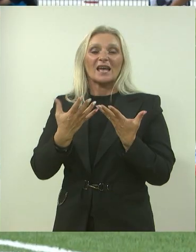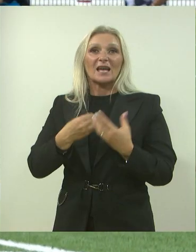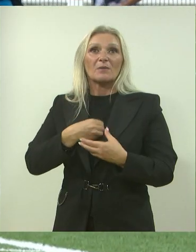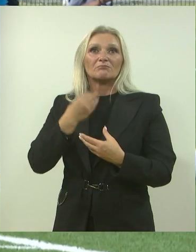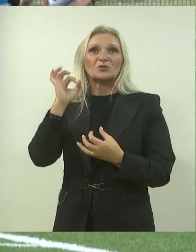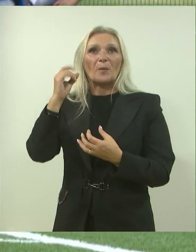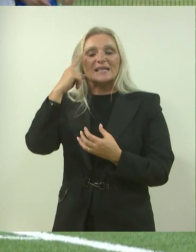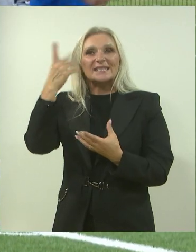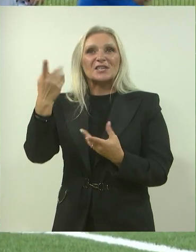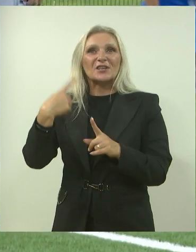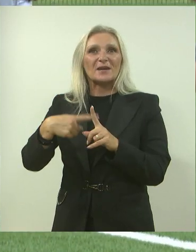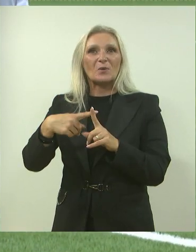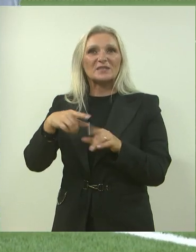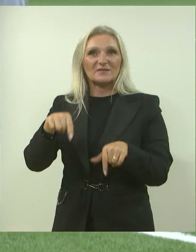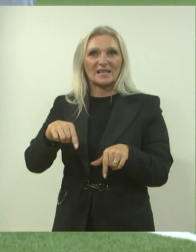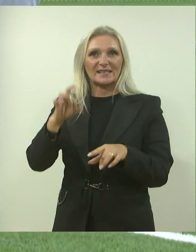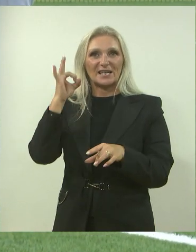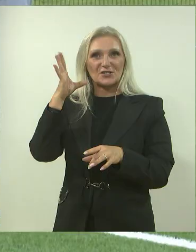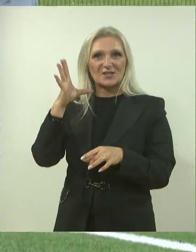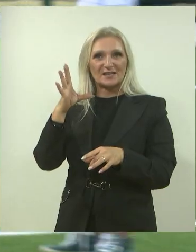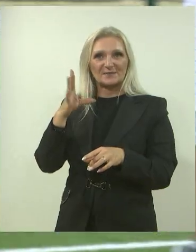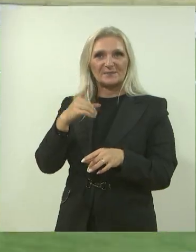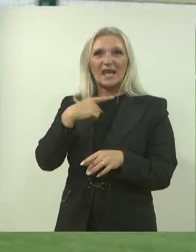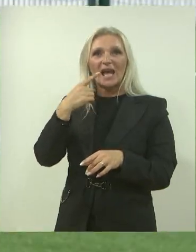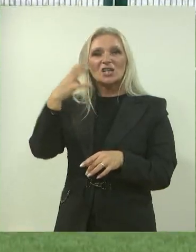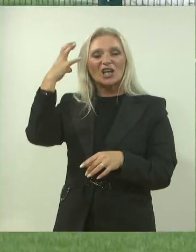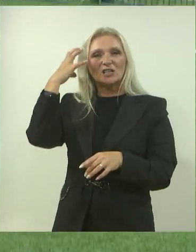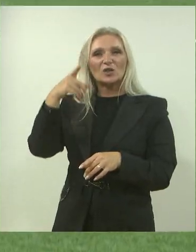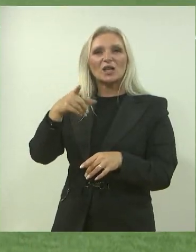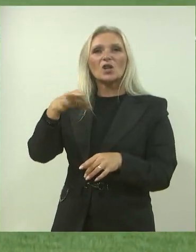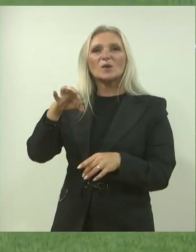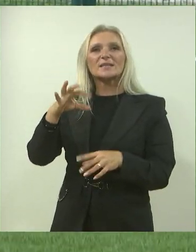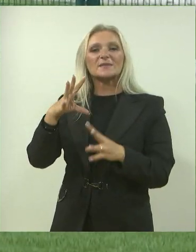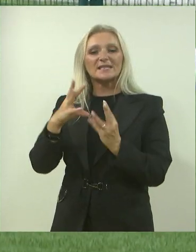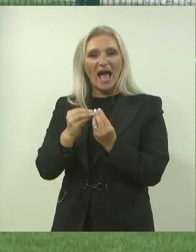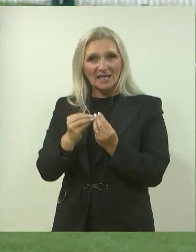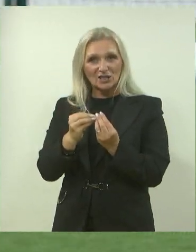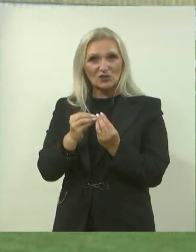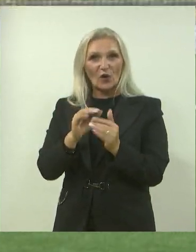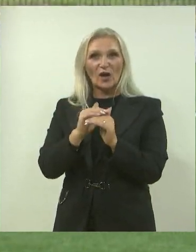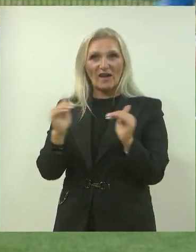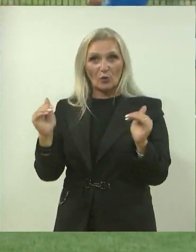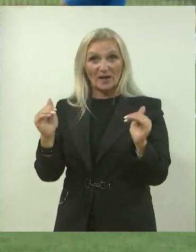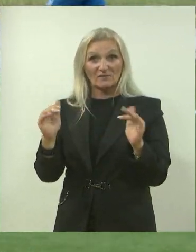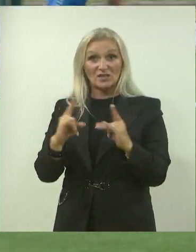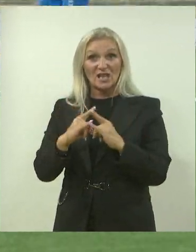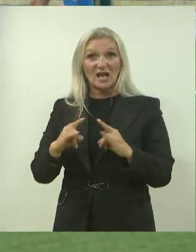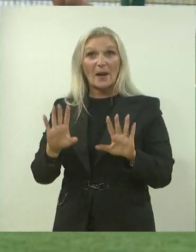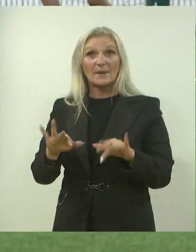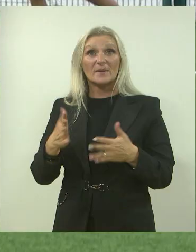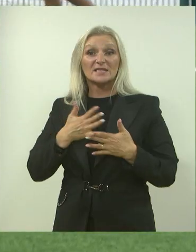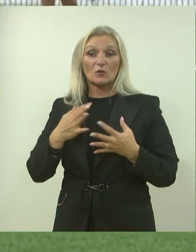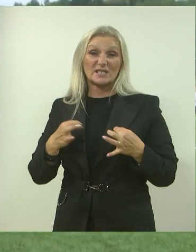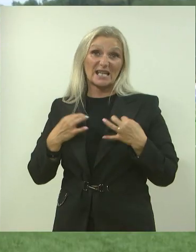pozitivom na današnji dan. Kako ističe gradonačelnica, osim jačanja zajedništva i ravnopravnosti, kamp ima i svoju